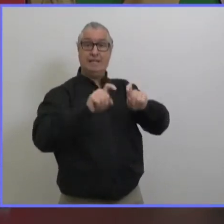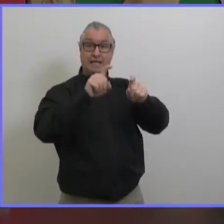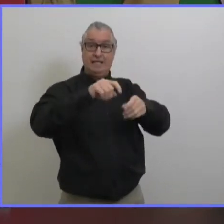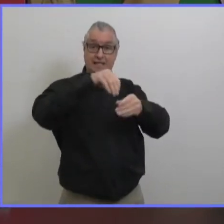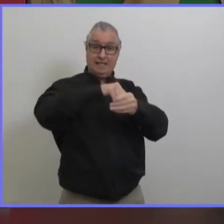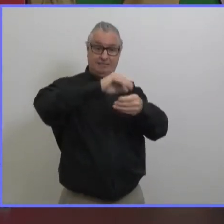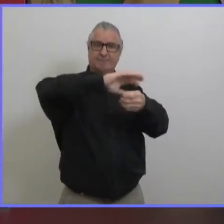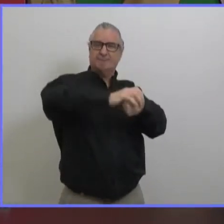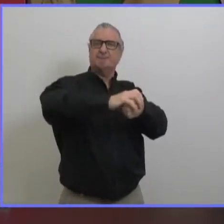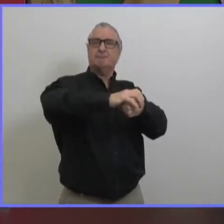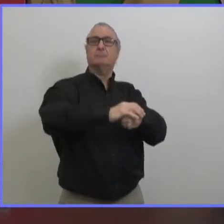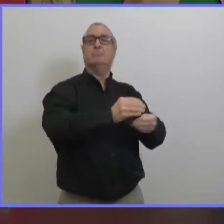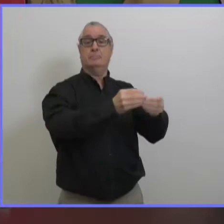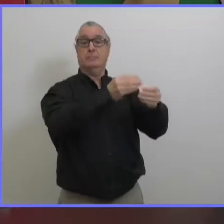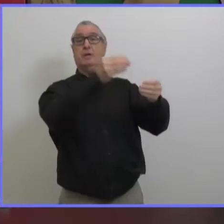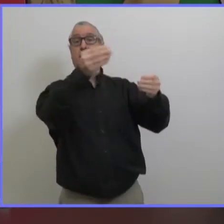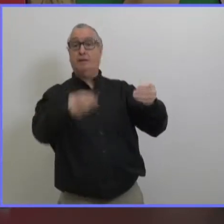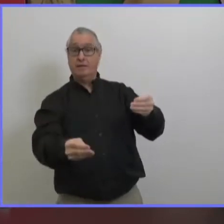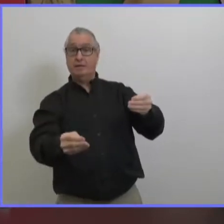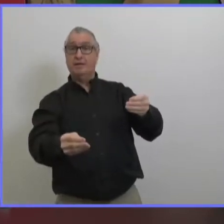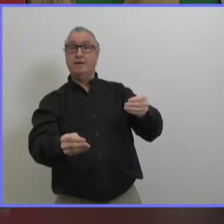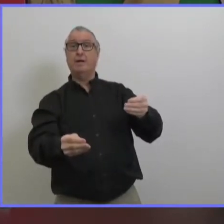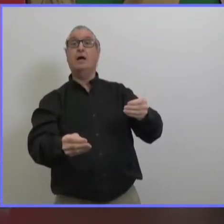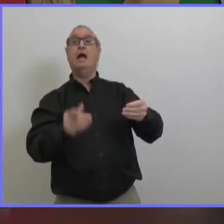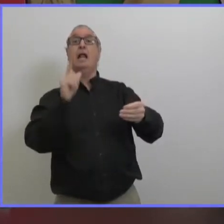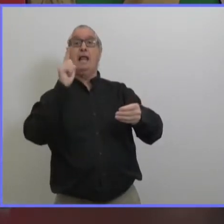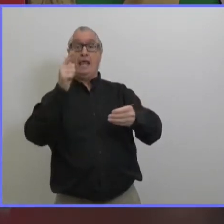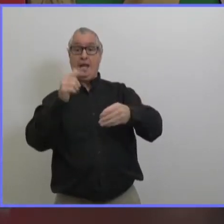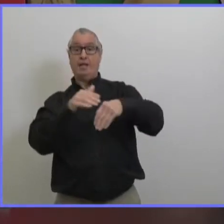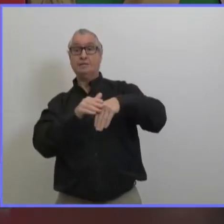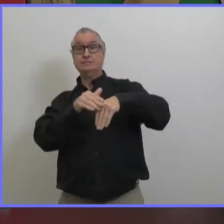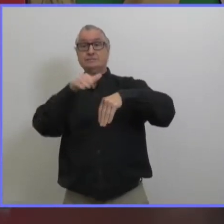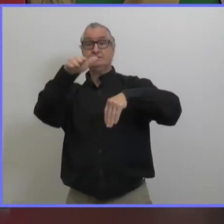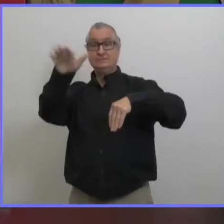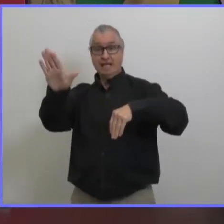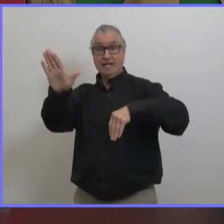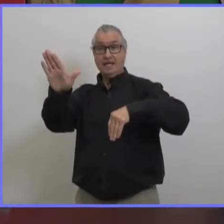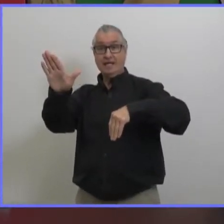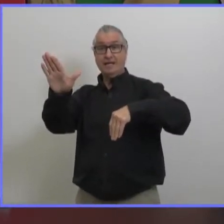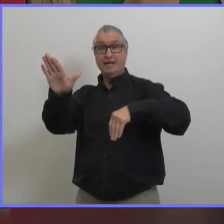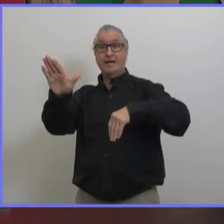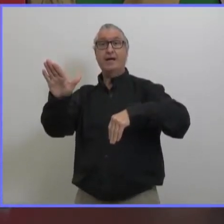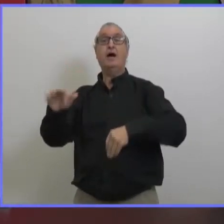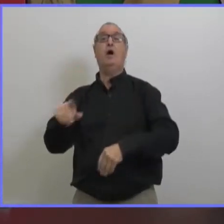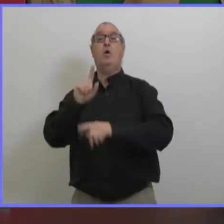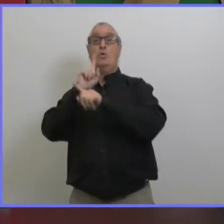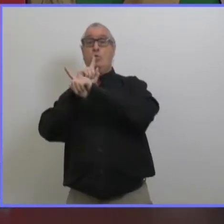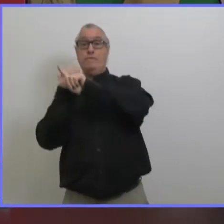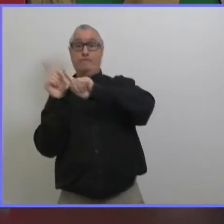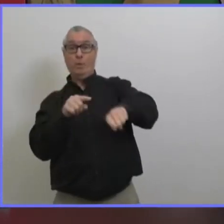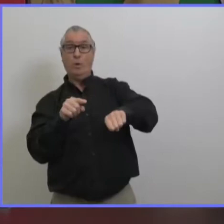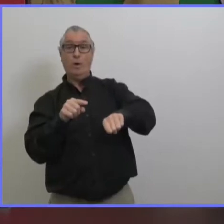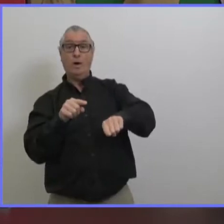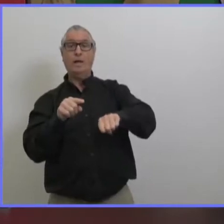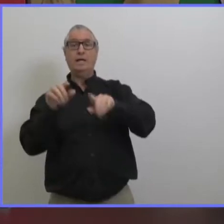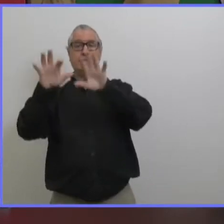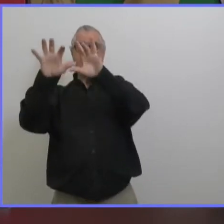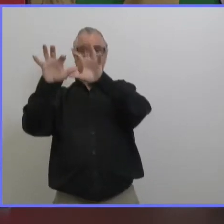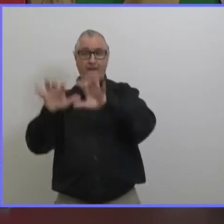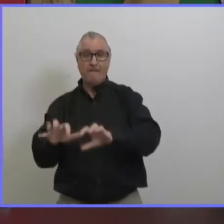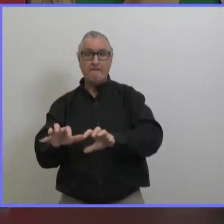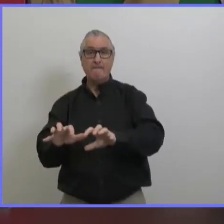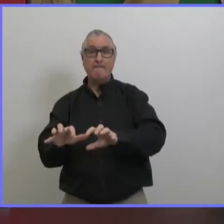a besoin de se faire tester ensuite il faut collecter l'échantillon le transport de l'échantillon ensuite il faut établir le rapport envoyer l